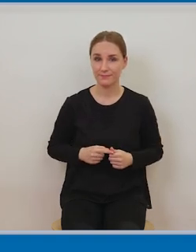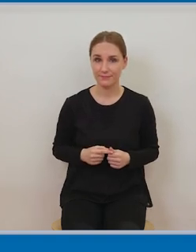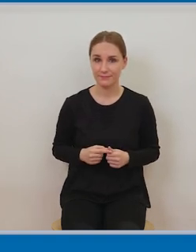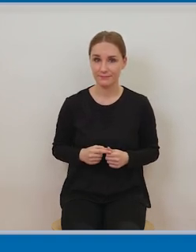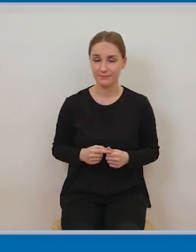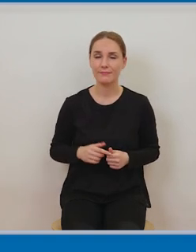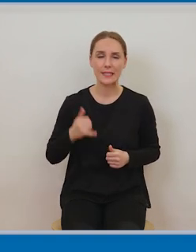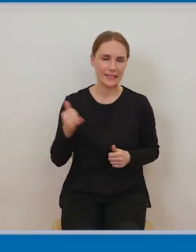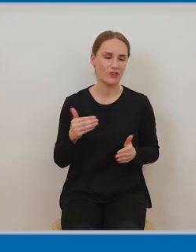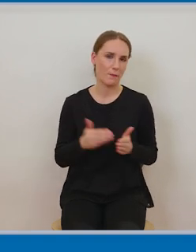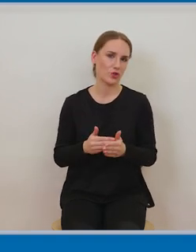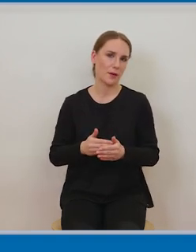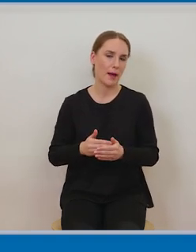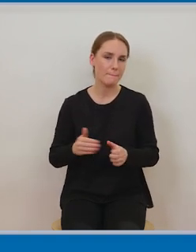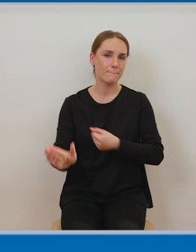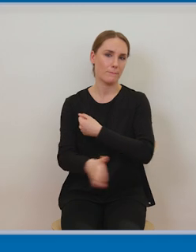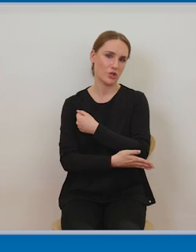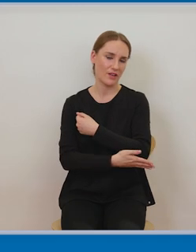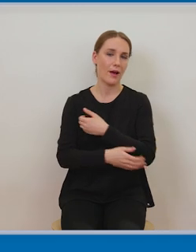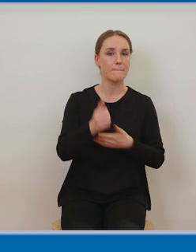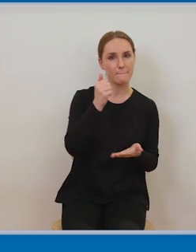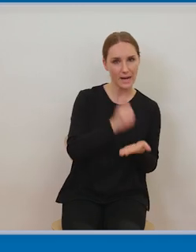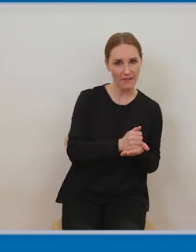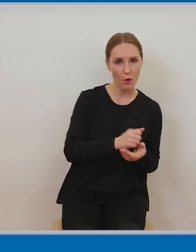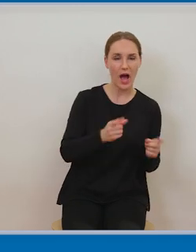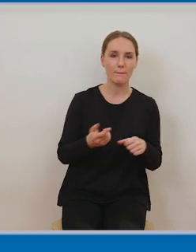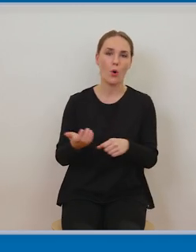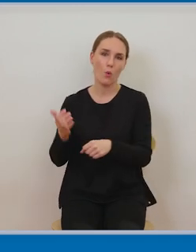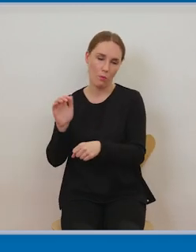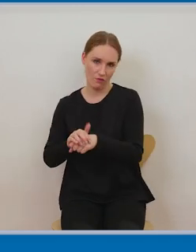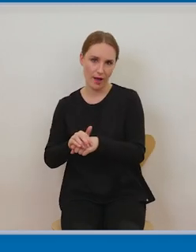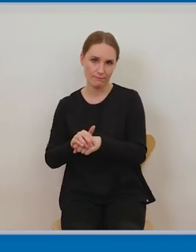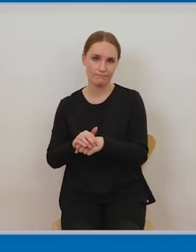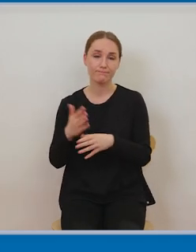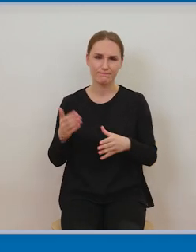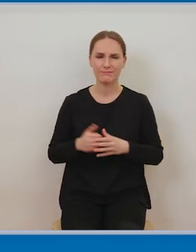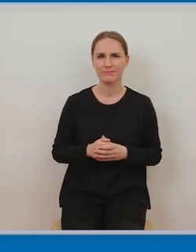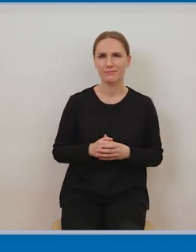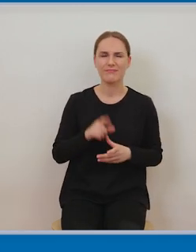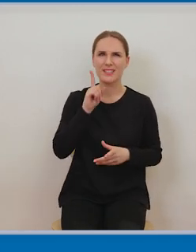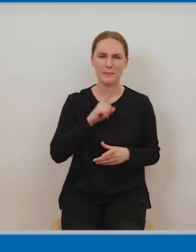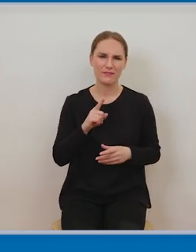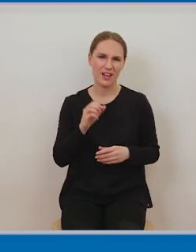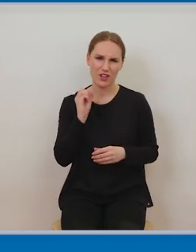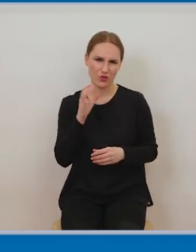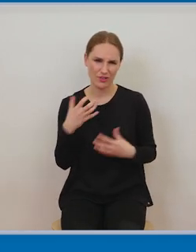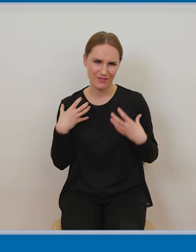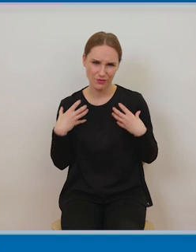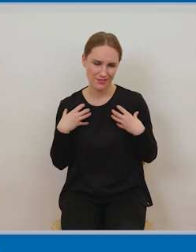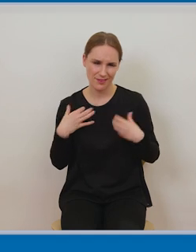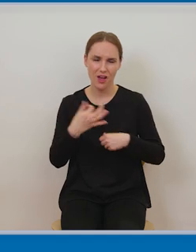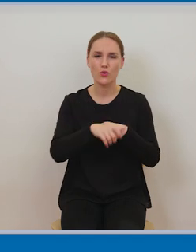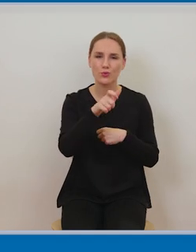edukacyjni zawierają indywidualnie umowy z twórcami jeśli zawierają umowy to wykorzystują nowe